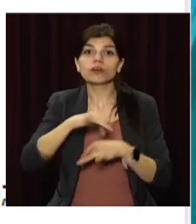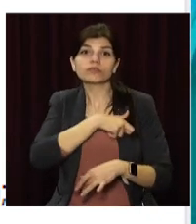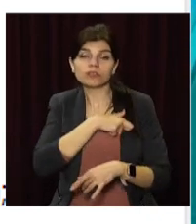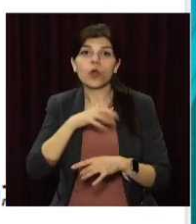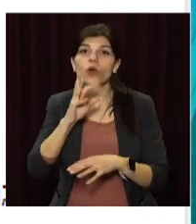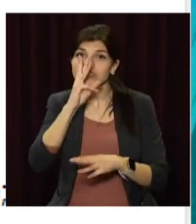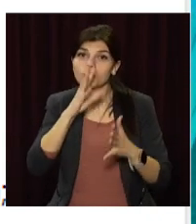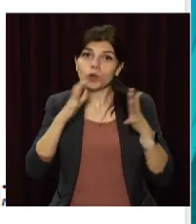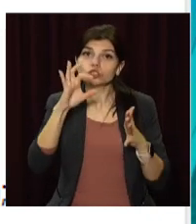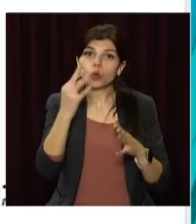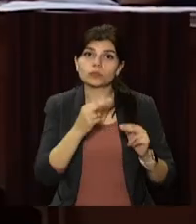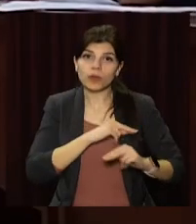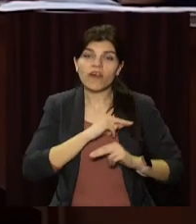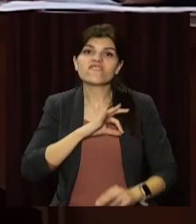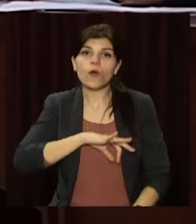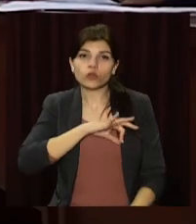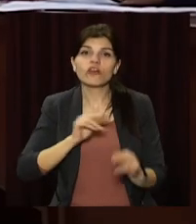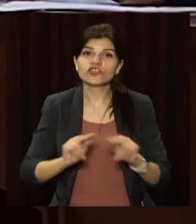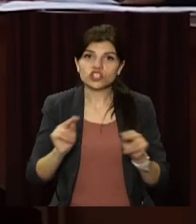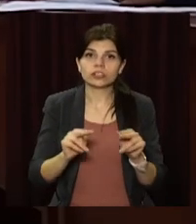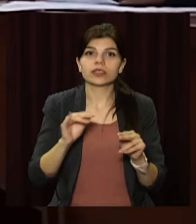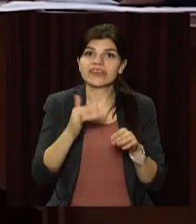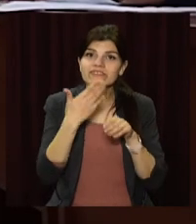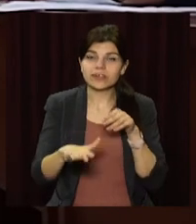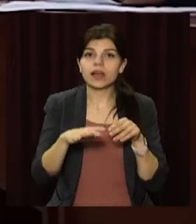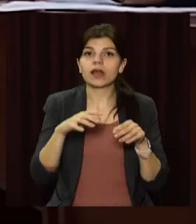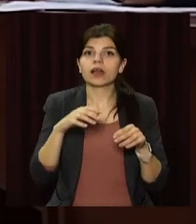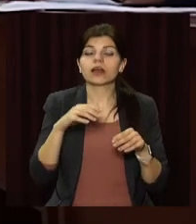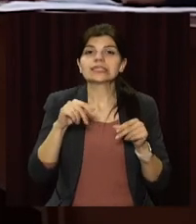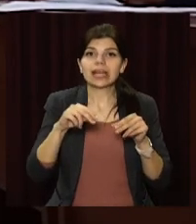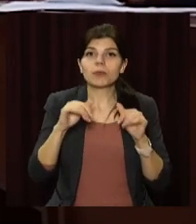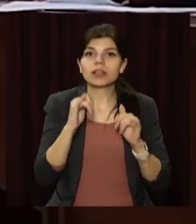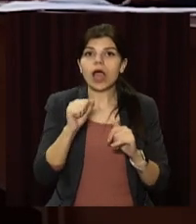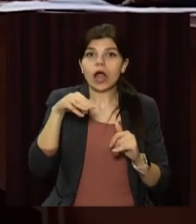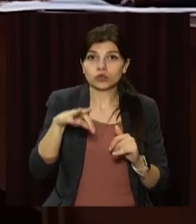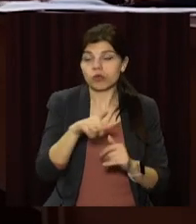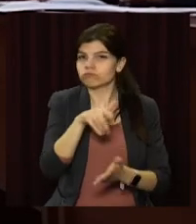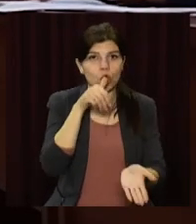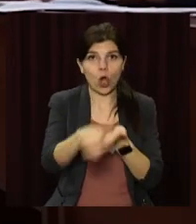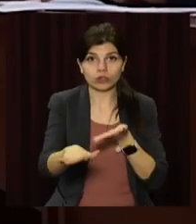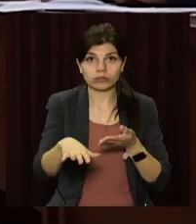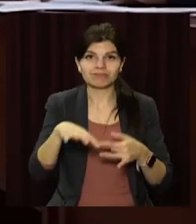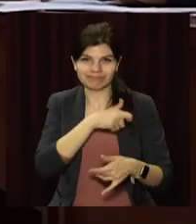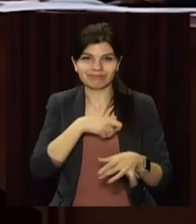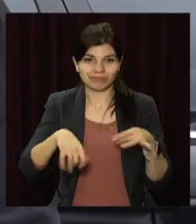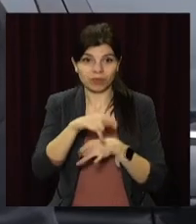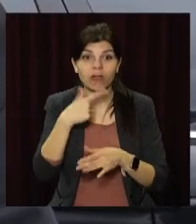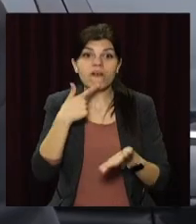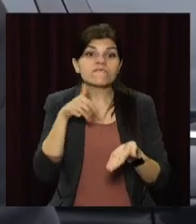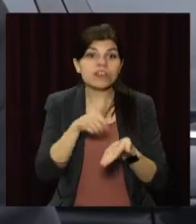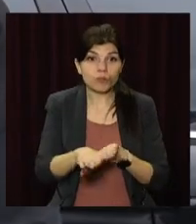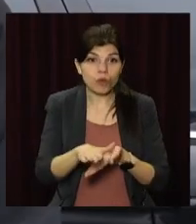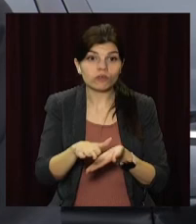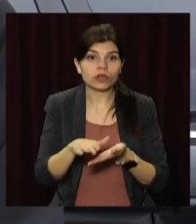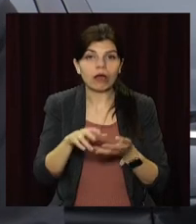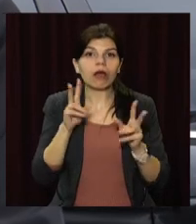питання про збільшення зарплати соцпрацівникам, вихователям, вчителям та виділення землі Атовця. Однак йому відмовили. Відмова виключно